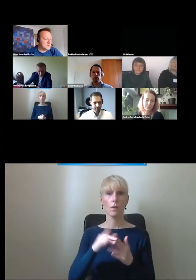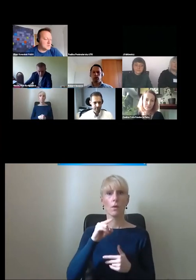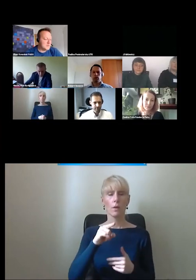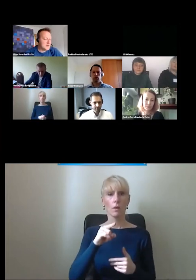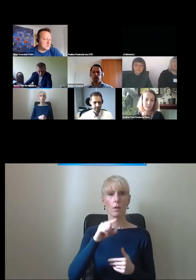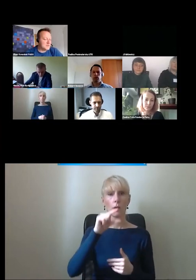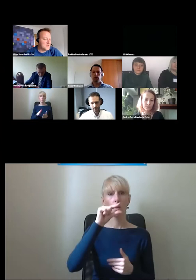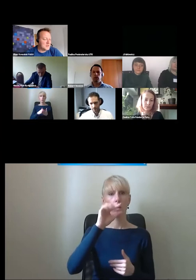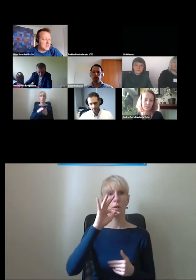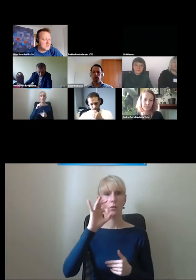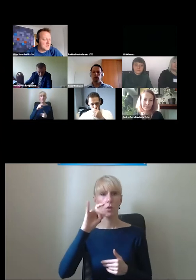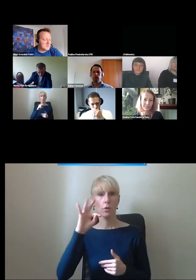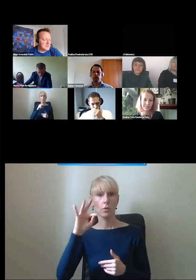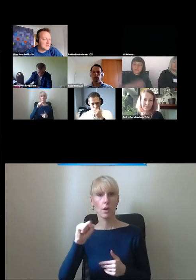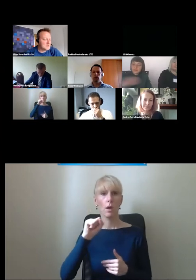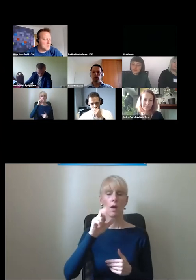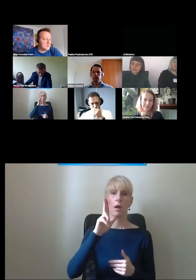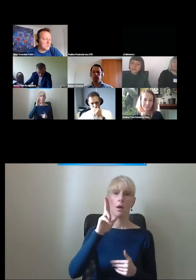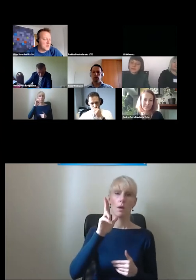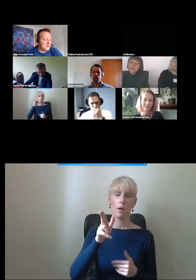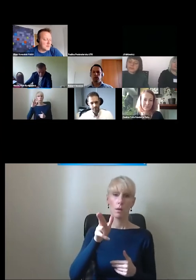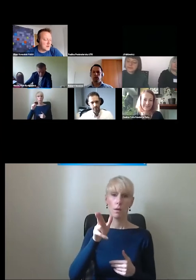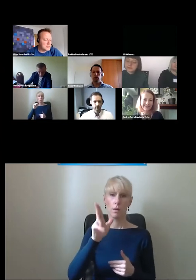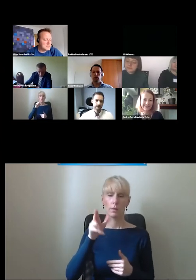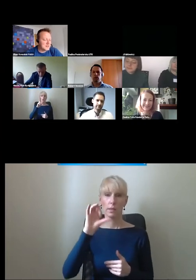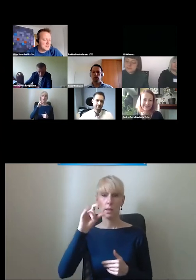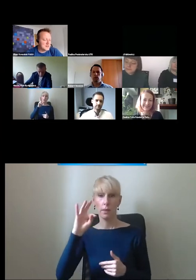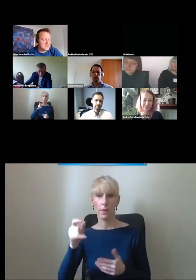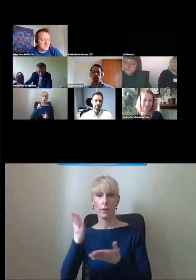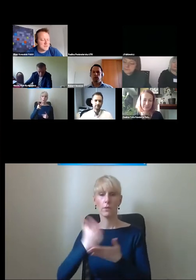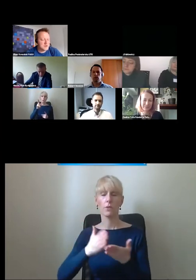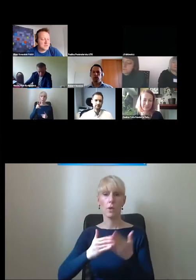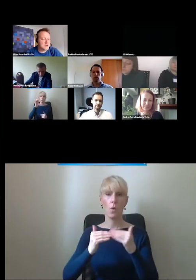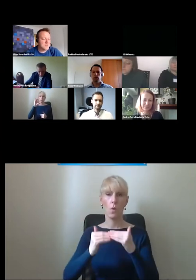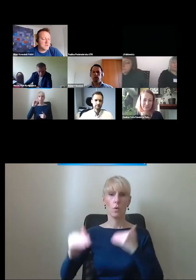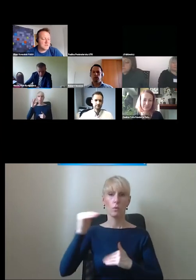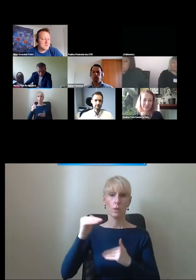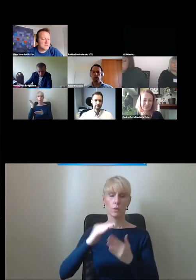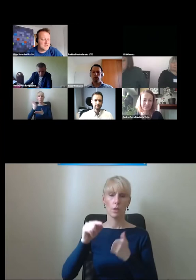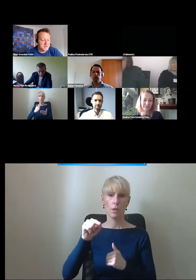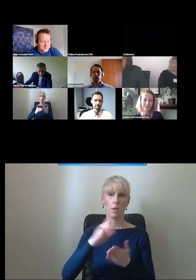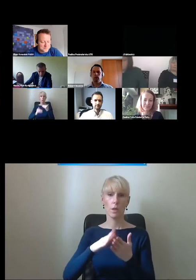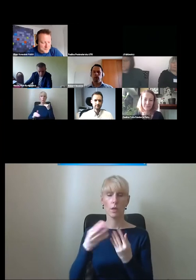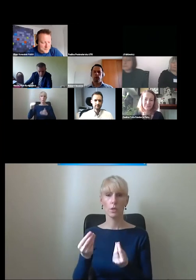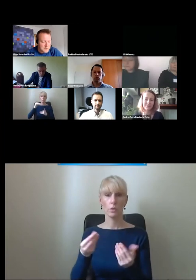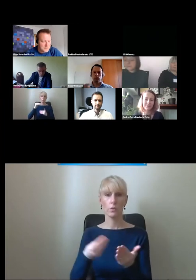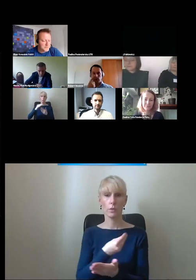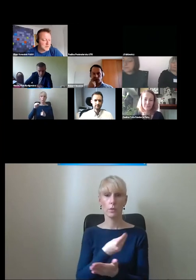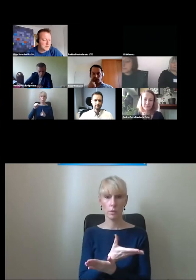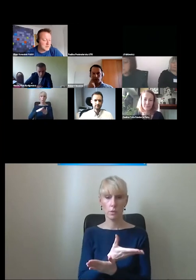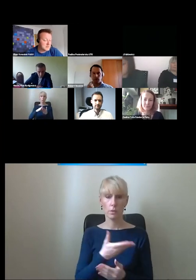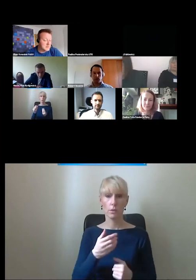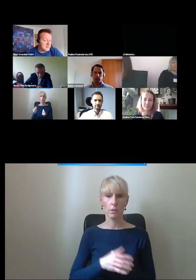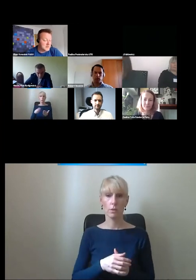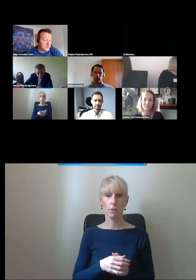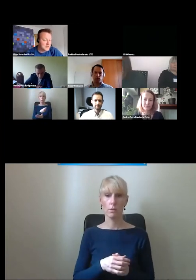rozmówców. Pani doktor Paulina Tota, Fundacja Bez Barier, pan Marek Stanek, Naczelnik Wydziału Przygotowania Inwestycji w,